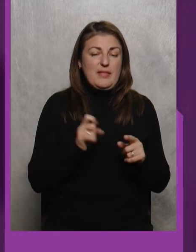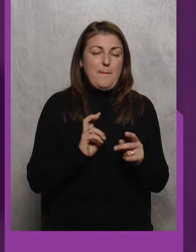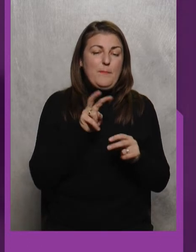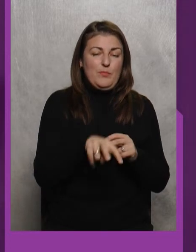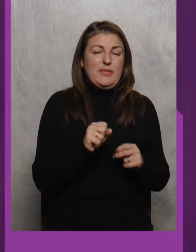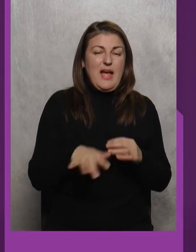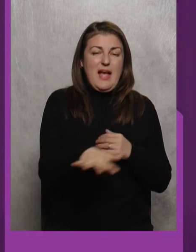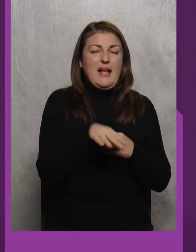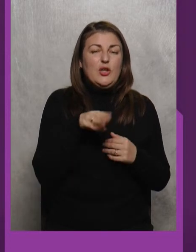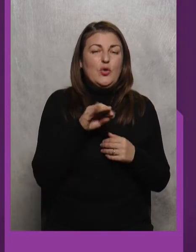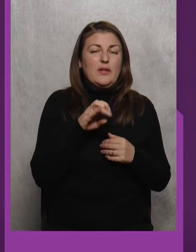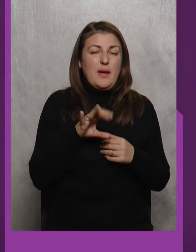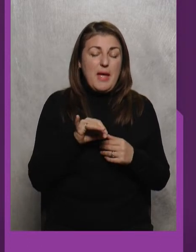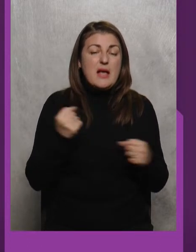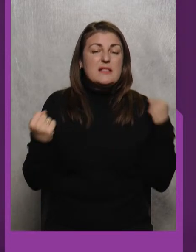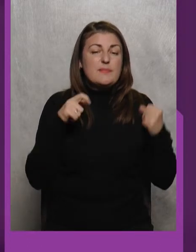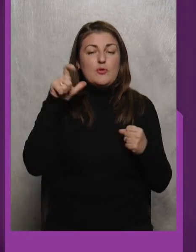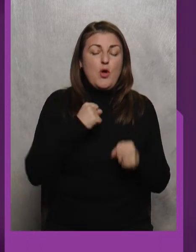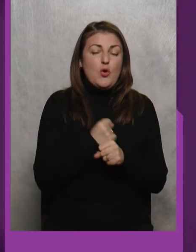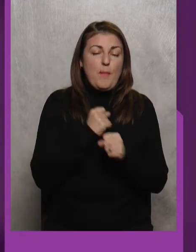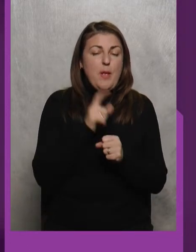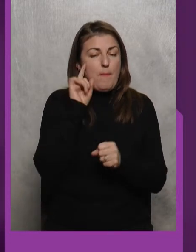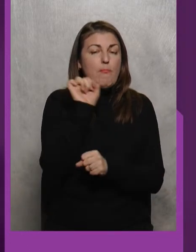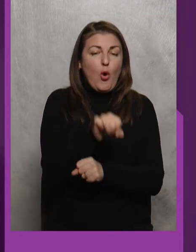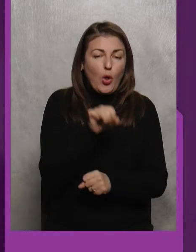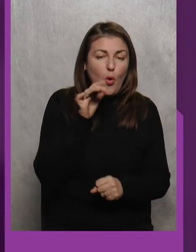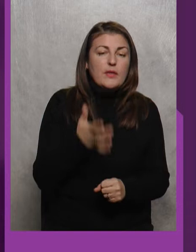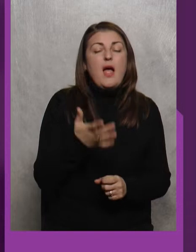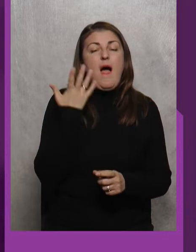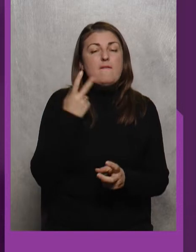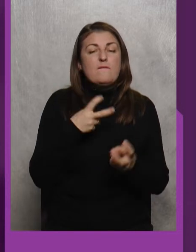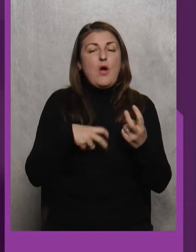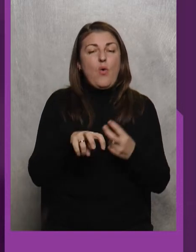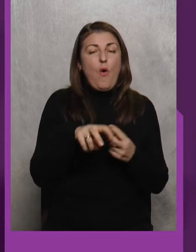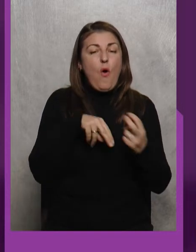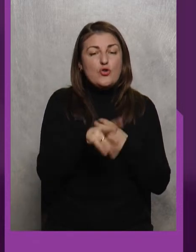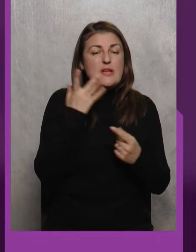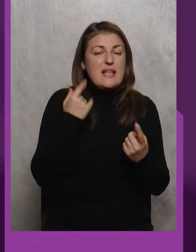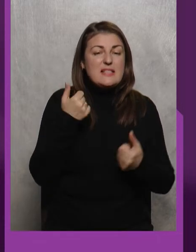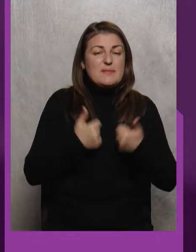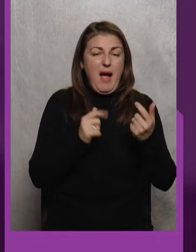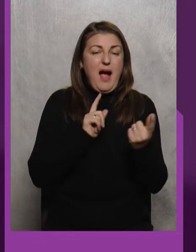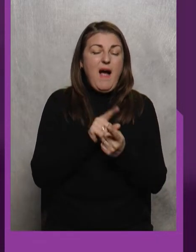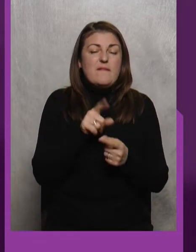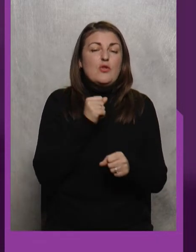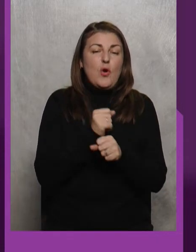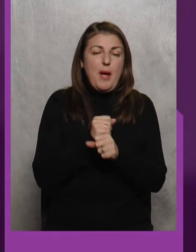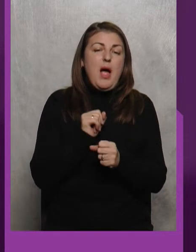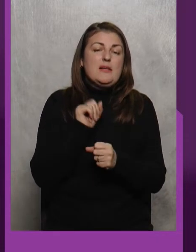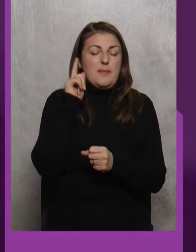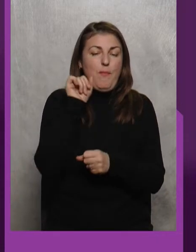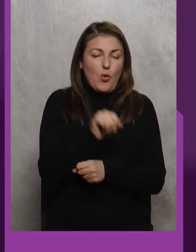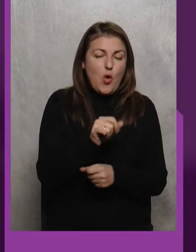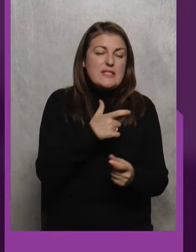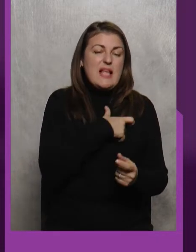спортсмен робить поклон татамі Виходячи змагатися, він робить поклон з повагою